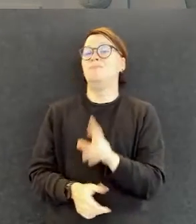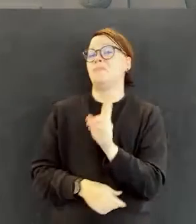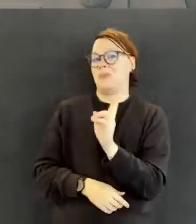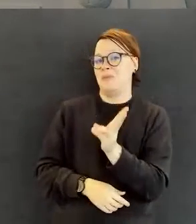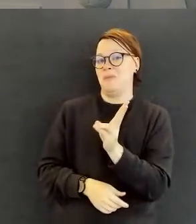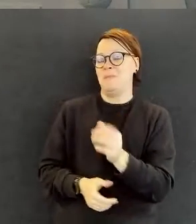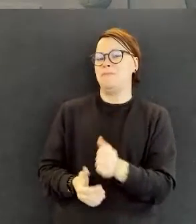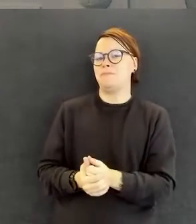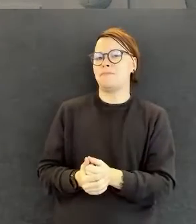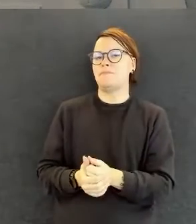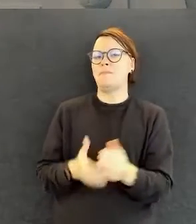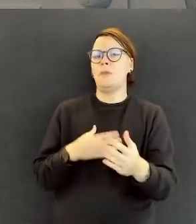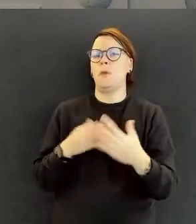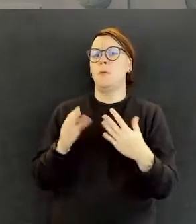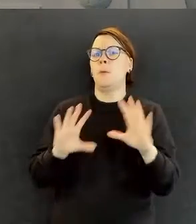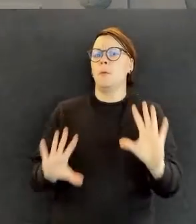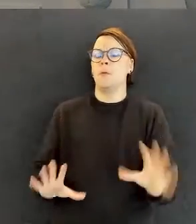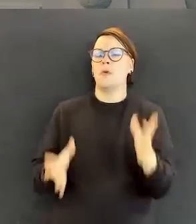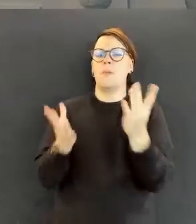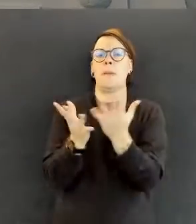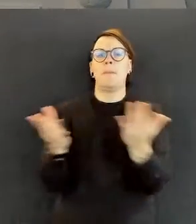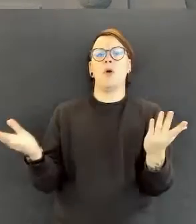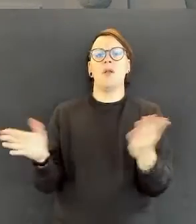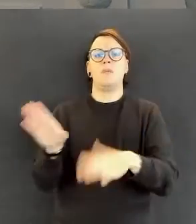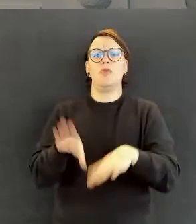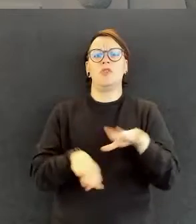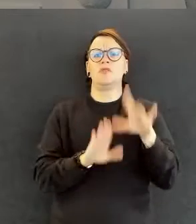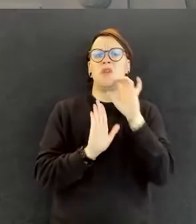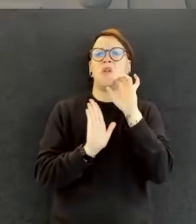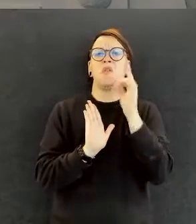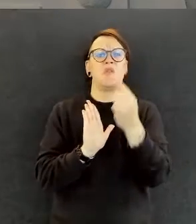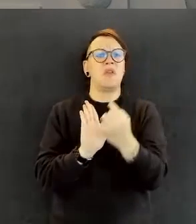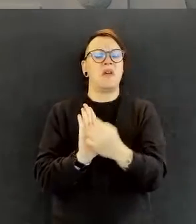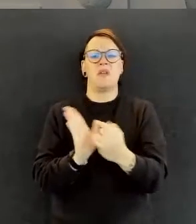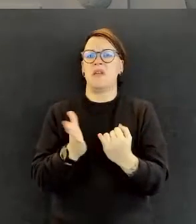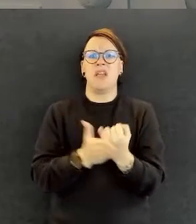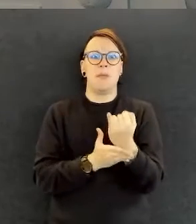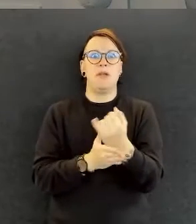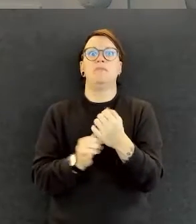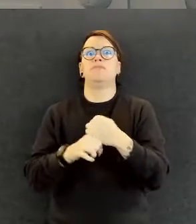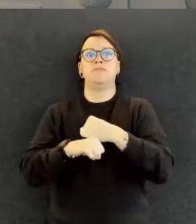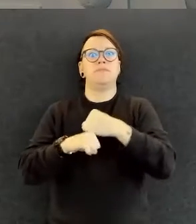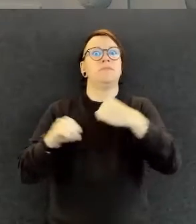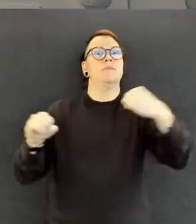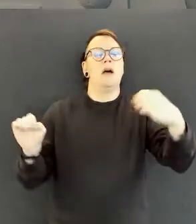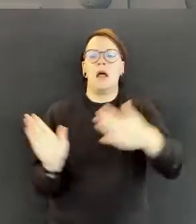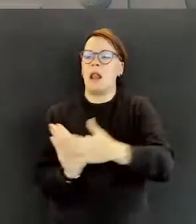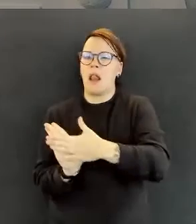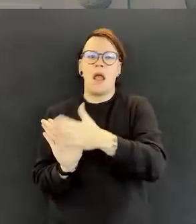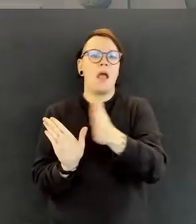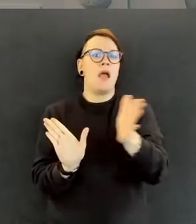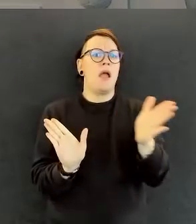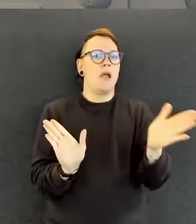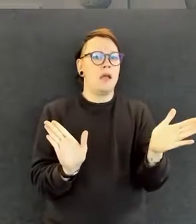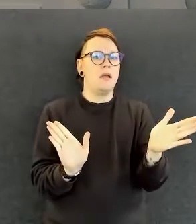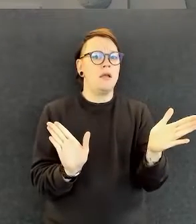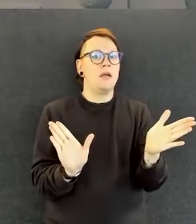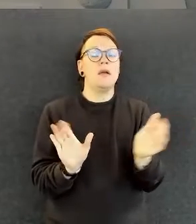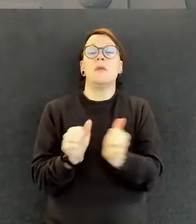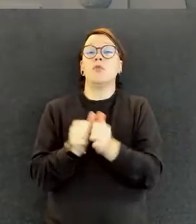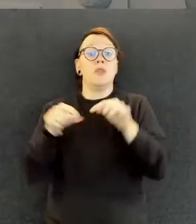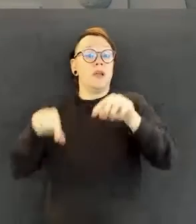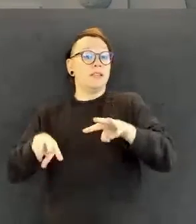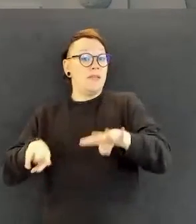työelämän monimuotoisuus viittaa laajempaan ilmiöön, niin tässä webinaarissa me nimenomaan keskitytään